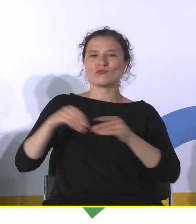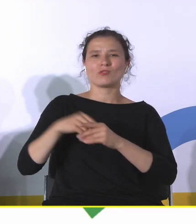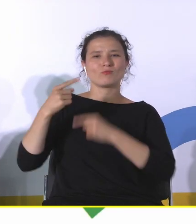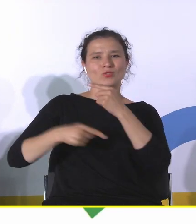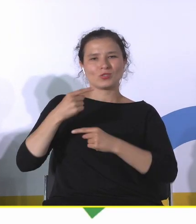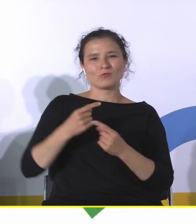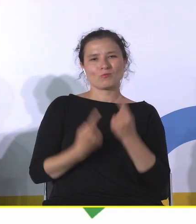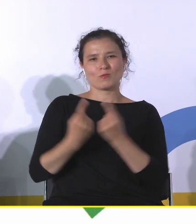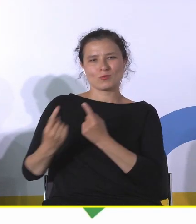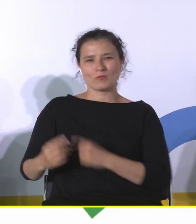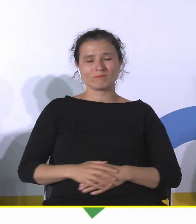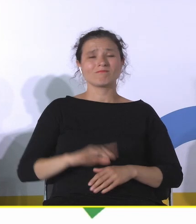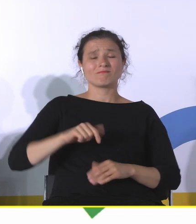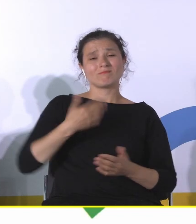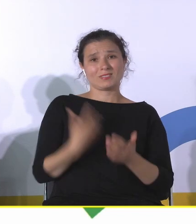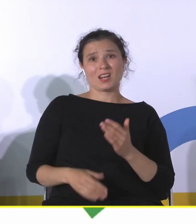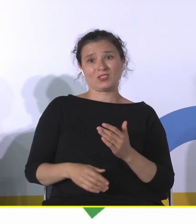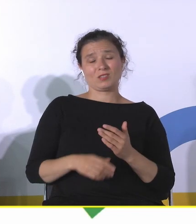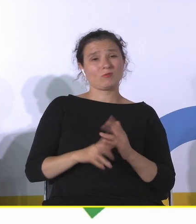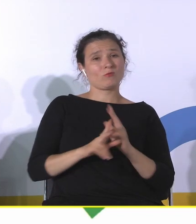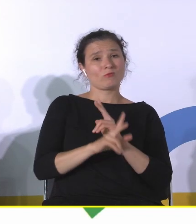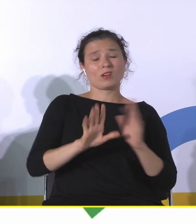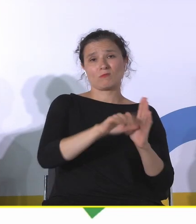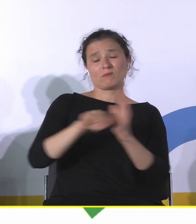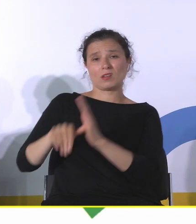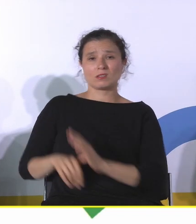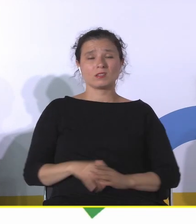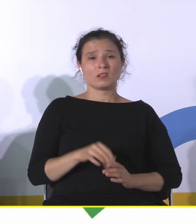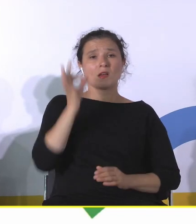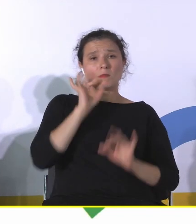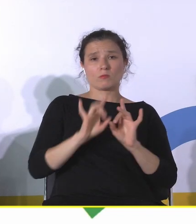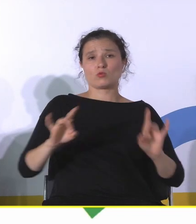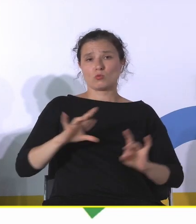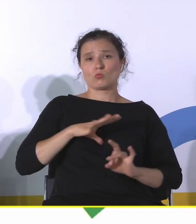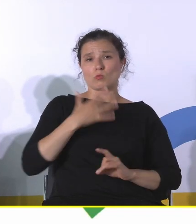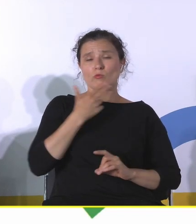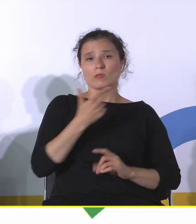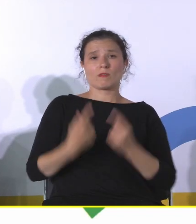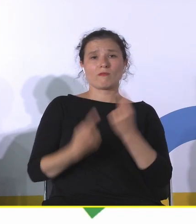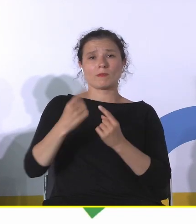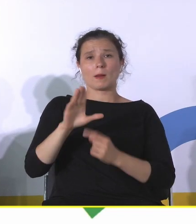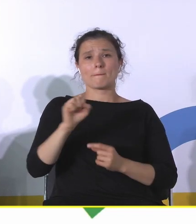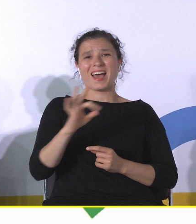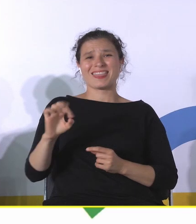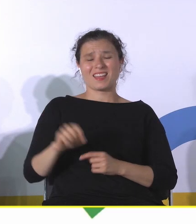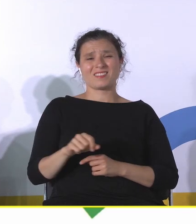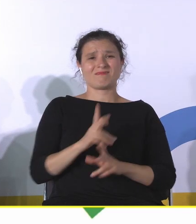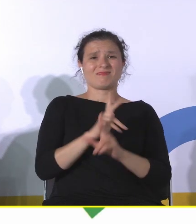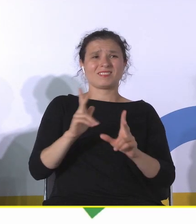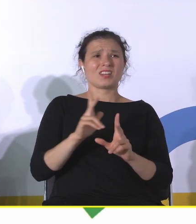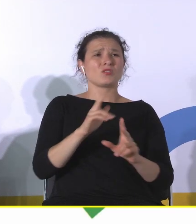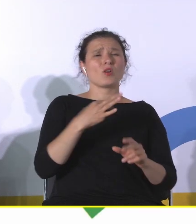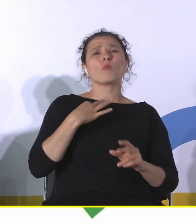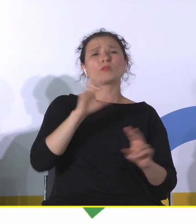I straciliśmy to w każdym mieście. Pani profesor mówiła o fabryce Baty, ale przecież każdy skąd jest, to może